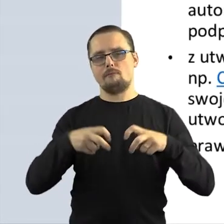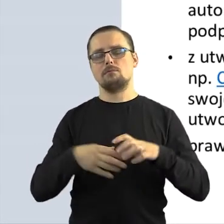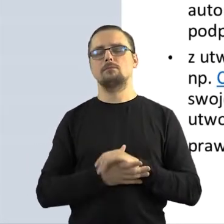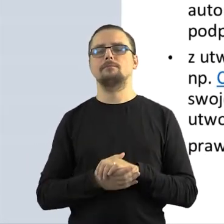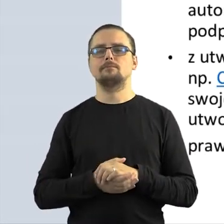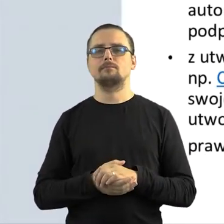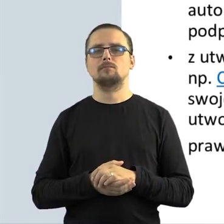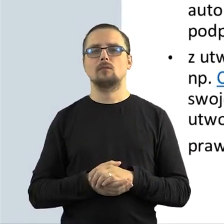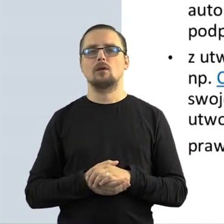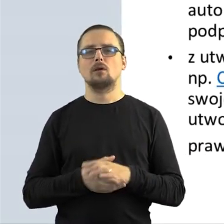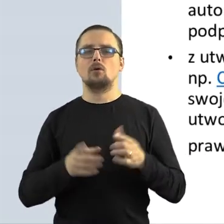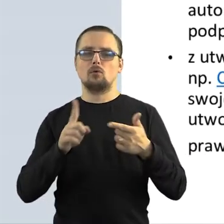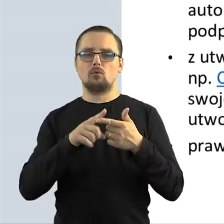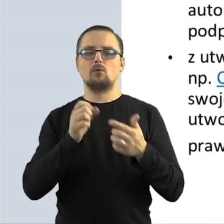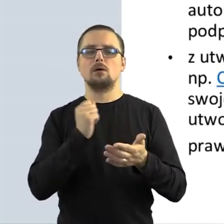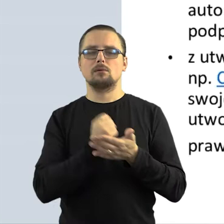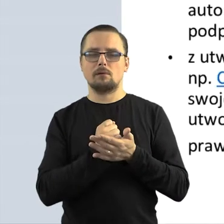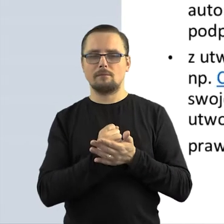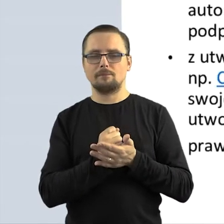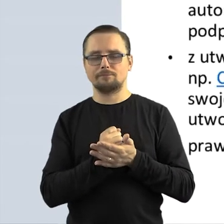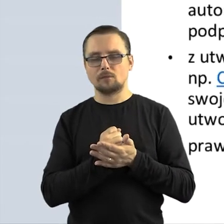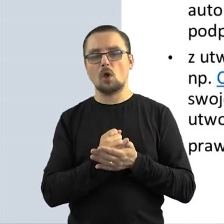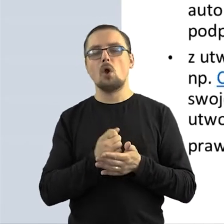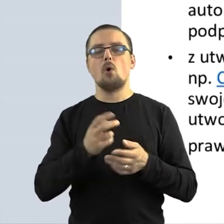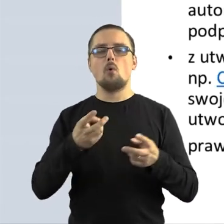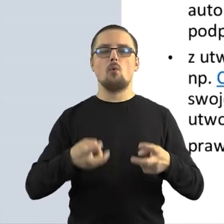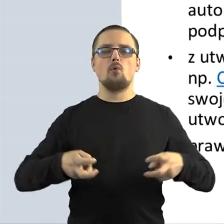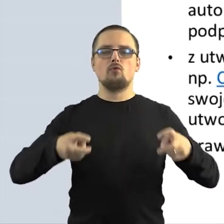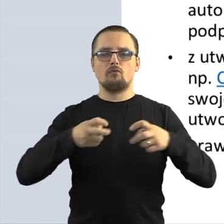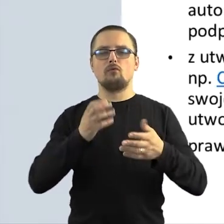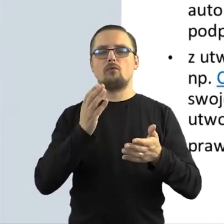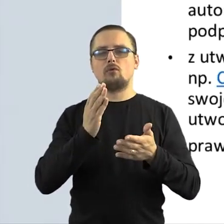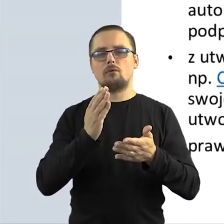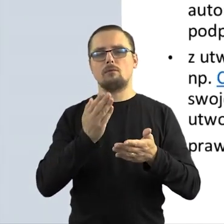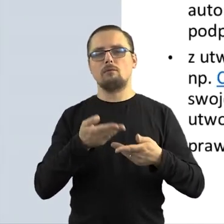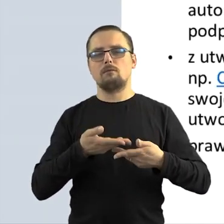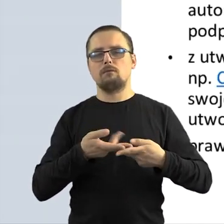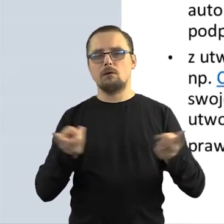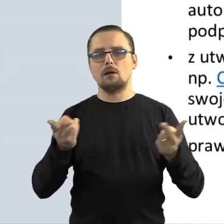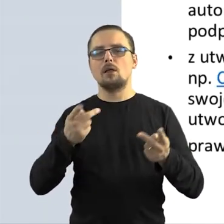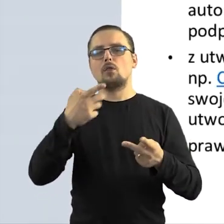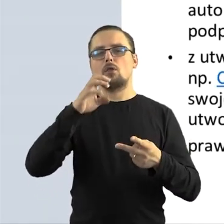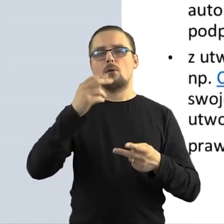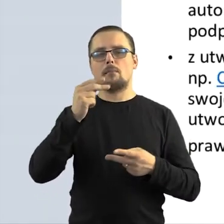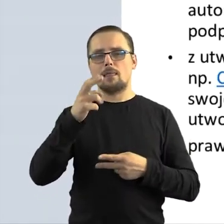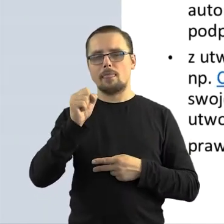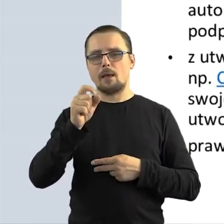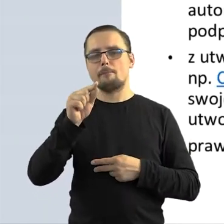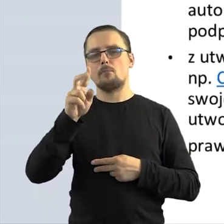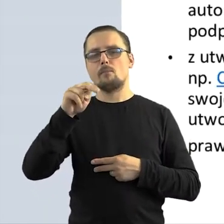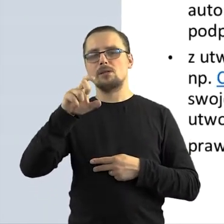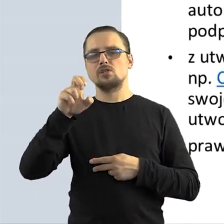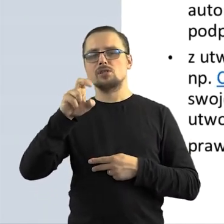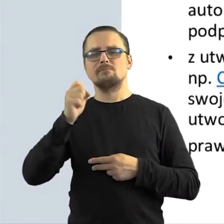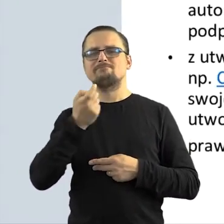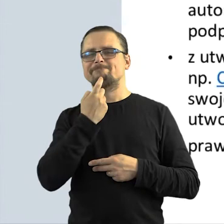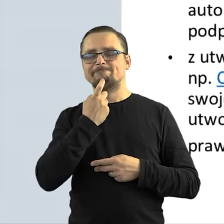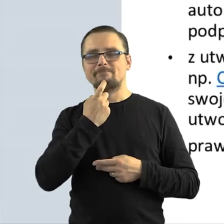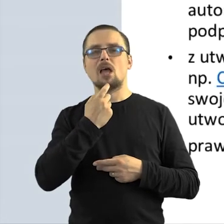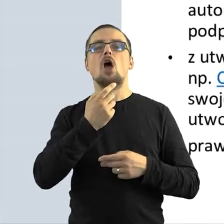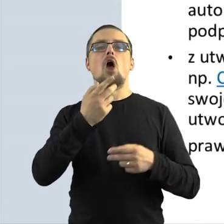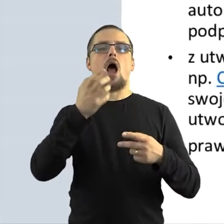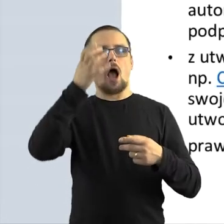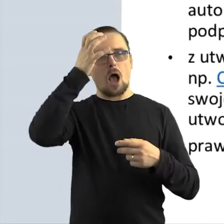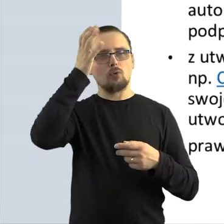wykorzystywania utworów z domeny publicznej, czyli tych, których twórcy zmarli już powyżej 70